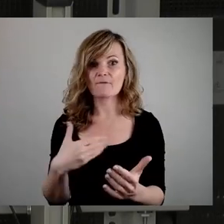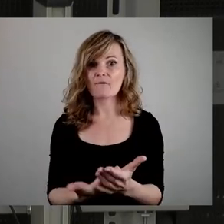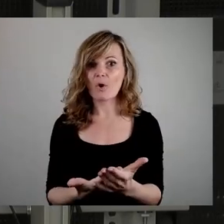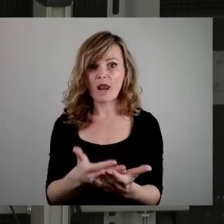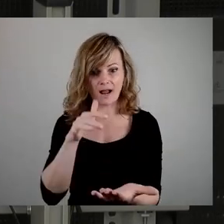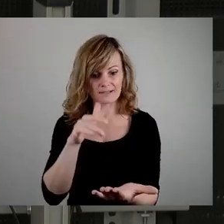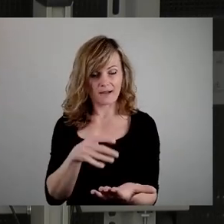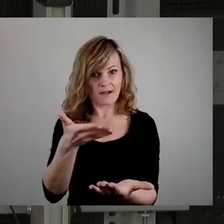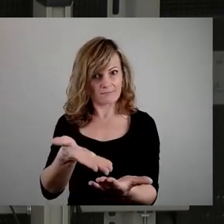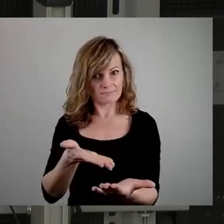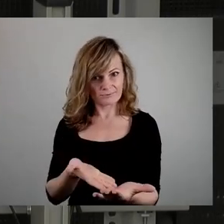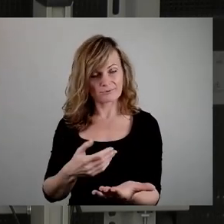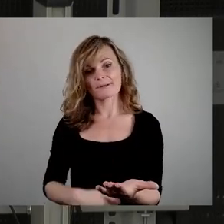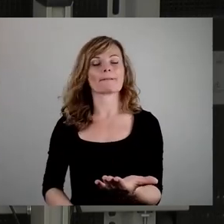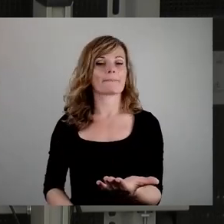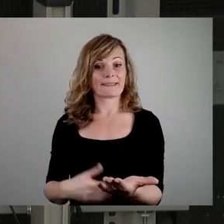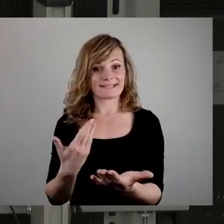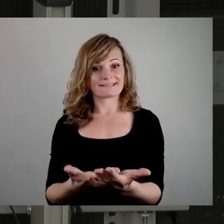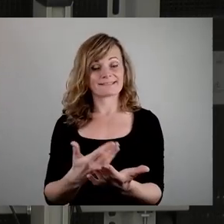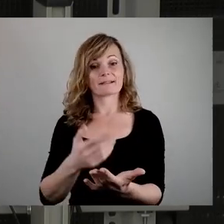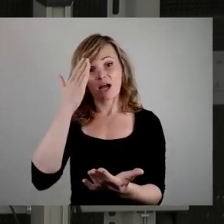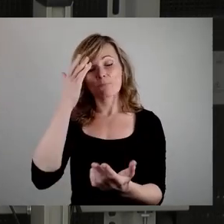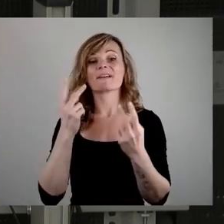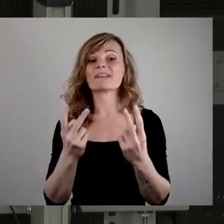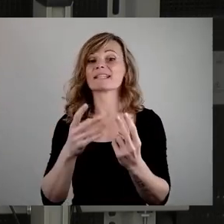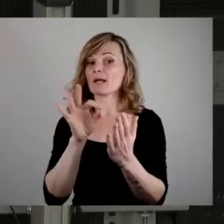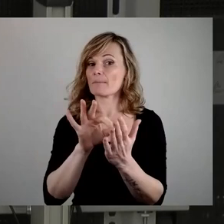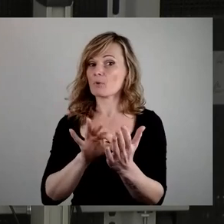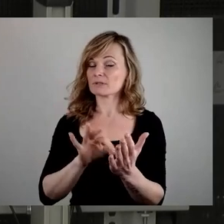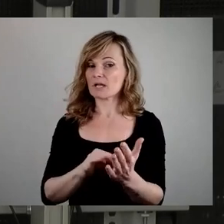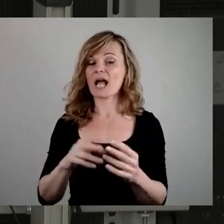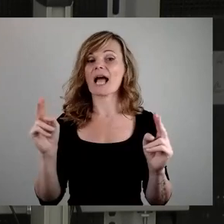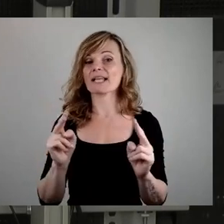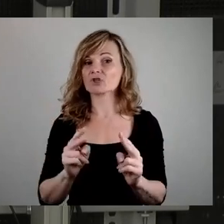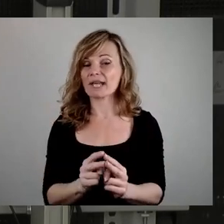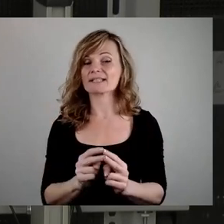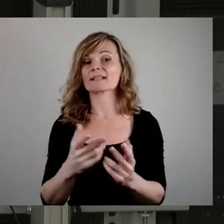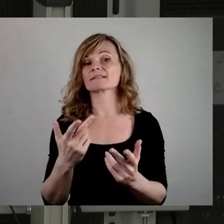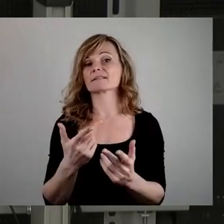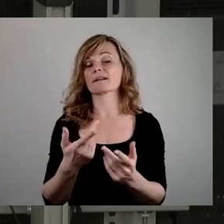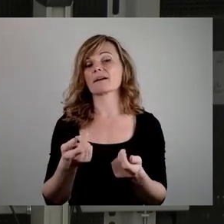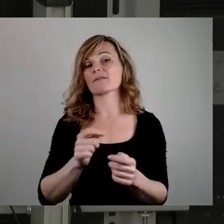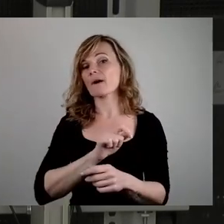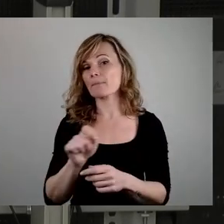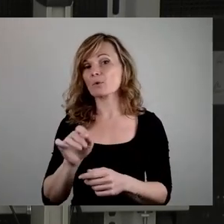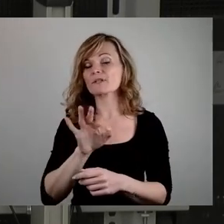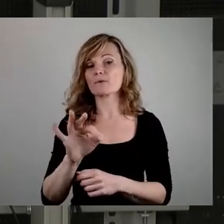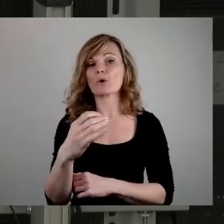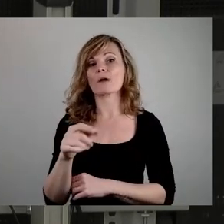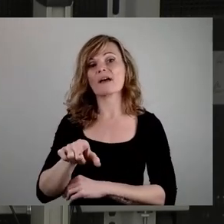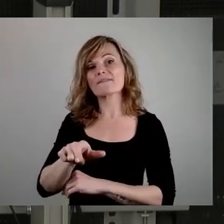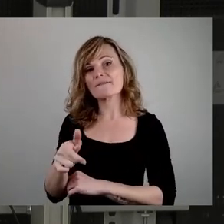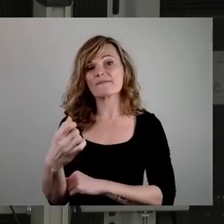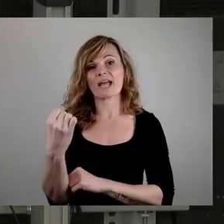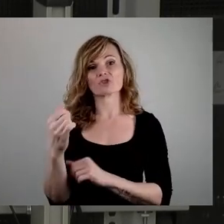Die hat als wesentliche Punkte ein eingeschränktes Verbot für Verstärker, weil in der Tat ist es auf der Augustusbrücke